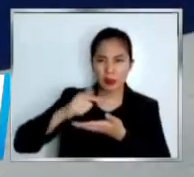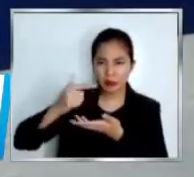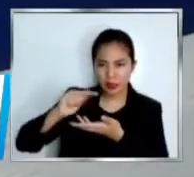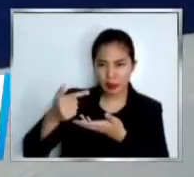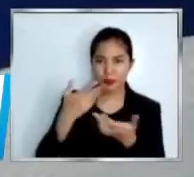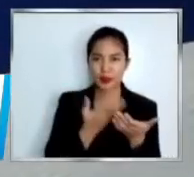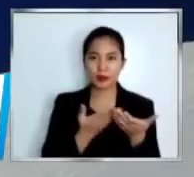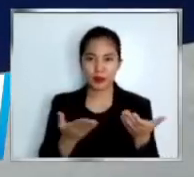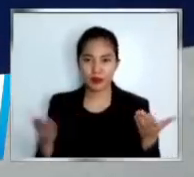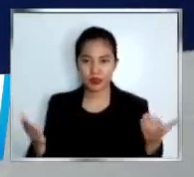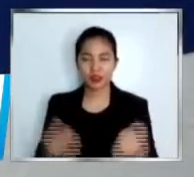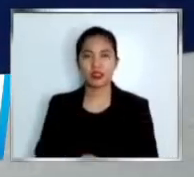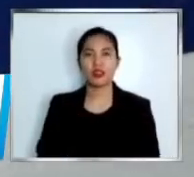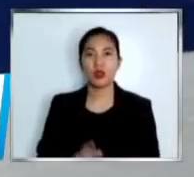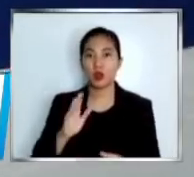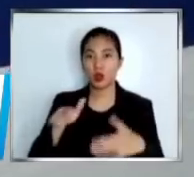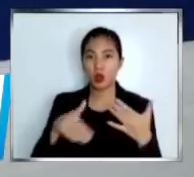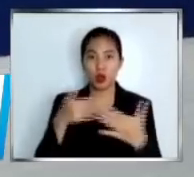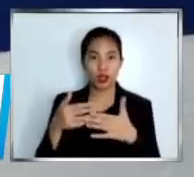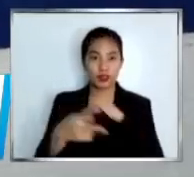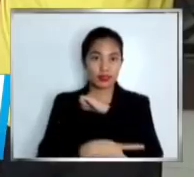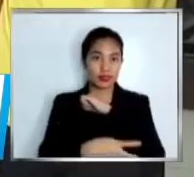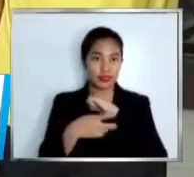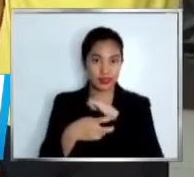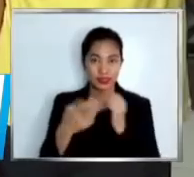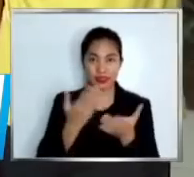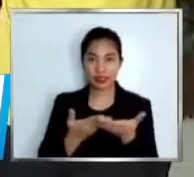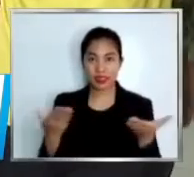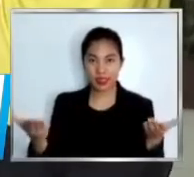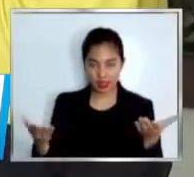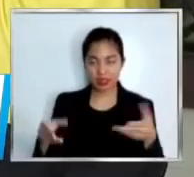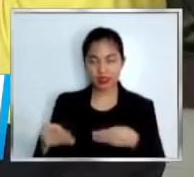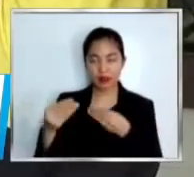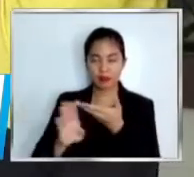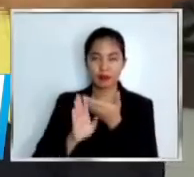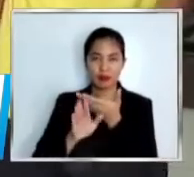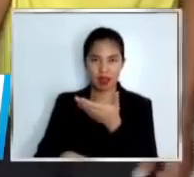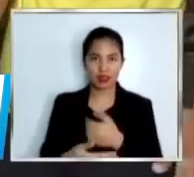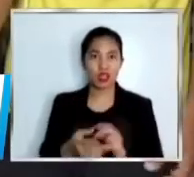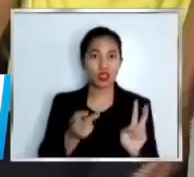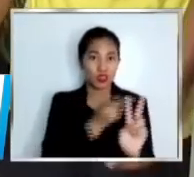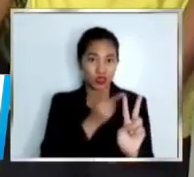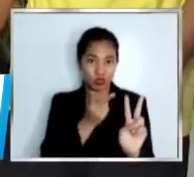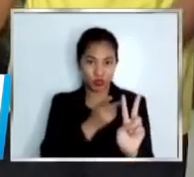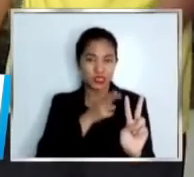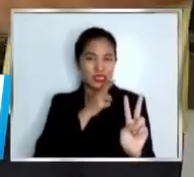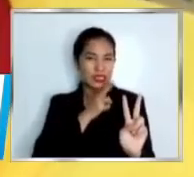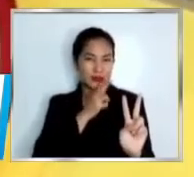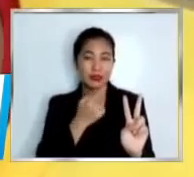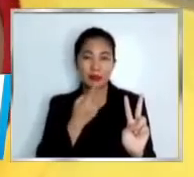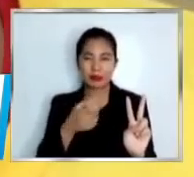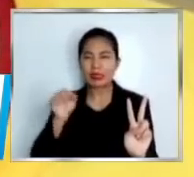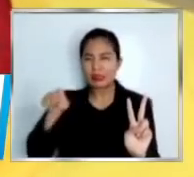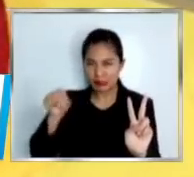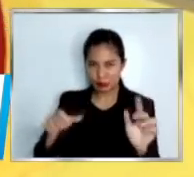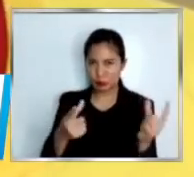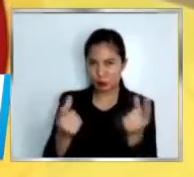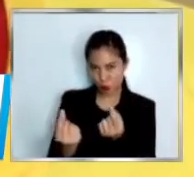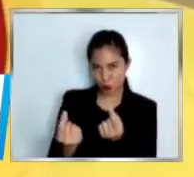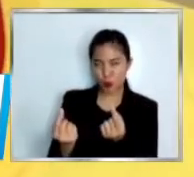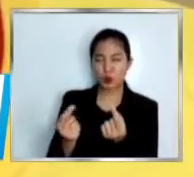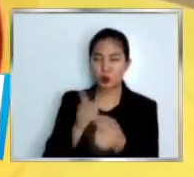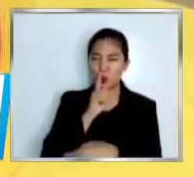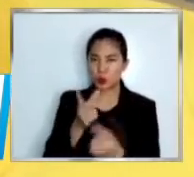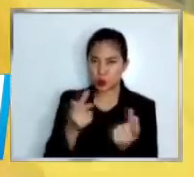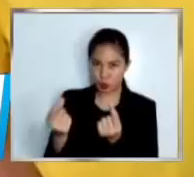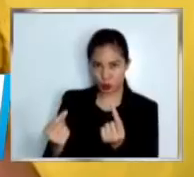Lahat ng ninakaw na bawi naman. Parehong umamin sa krimen ang dalawang sospek na si Mel John Garcia at Jeffrey Fernando. Si Garcia, nadala